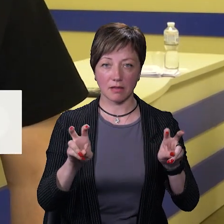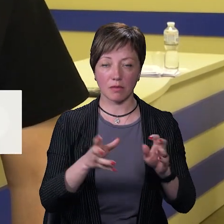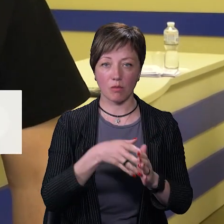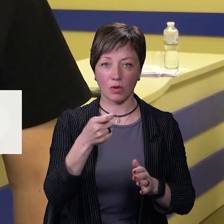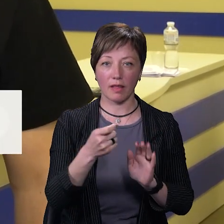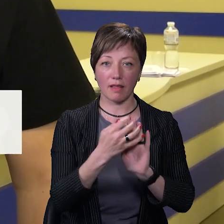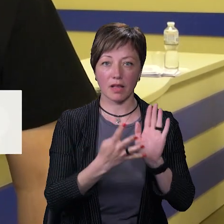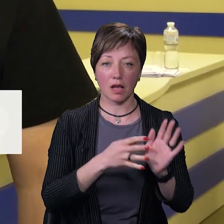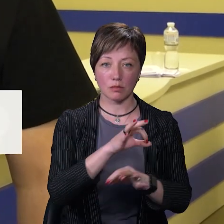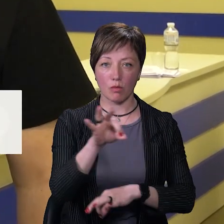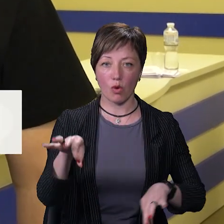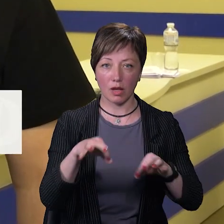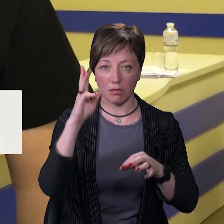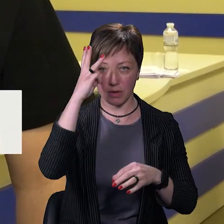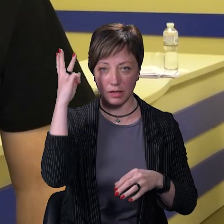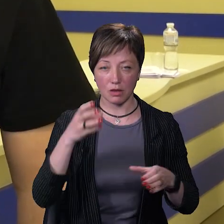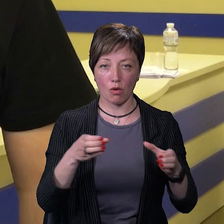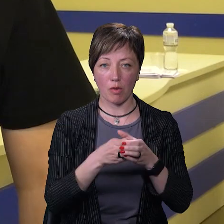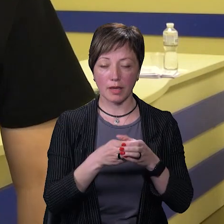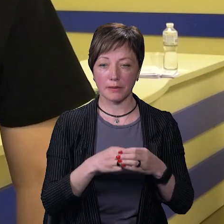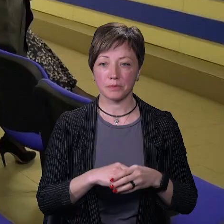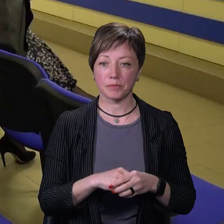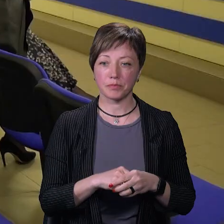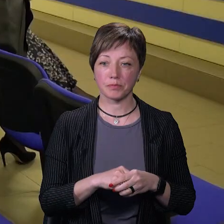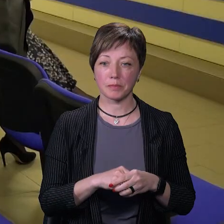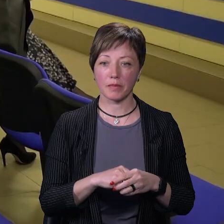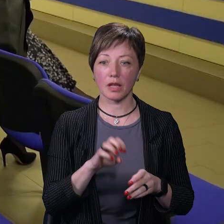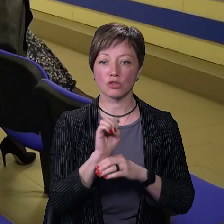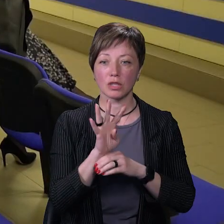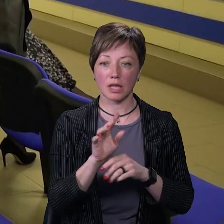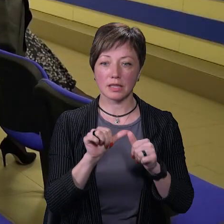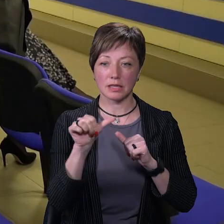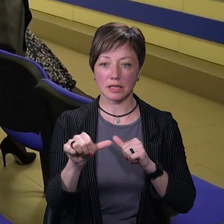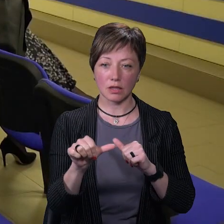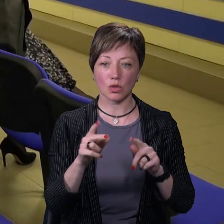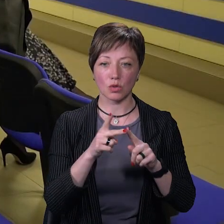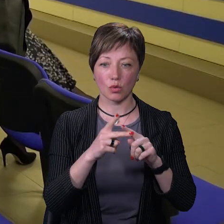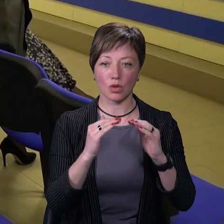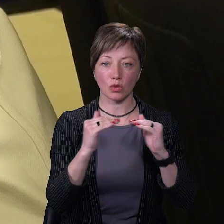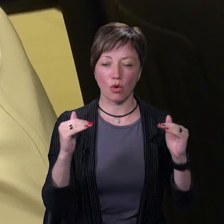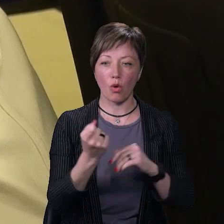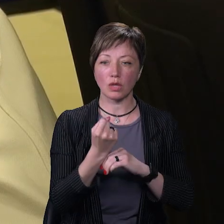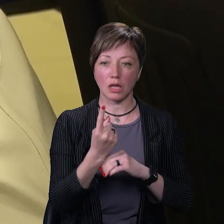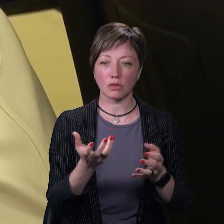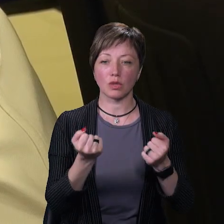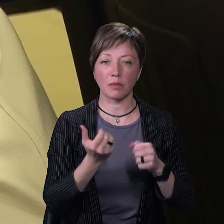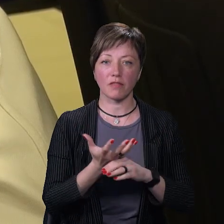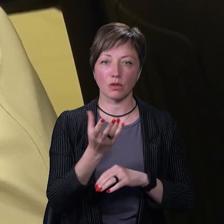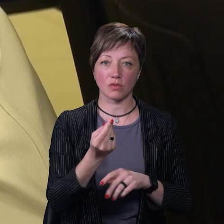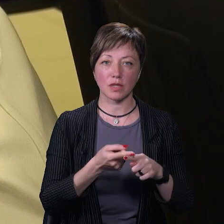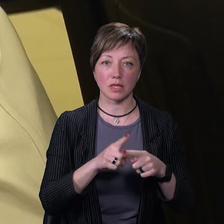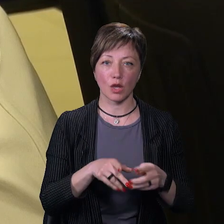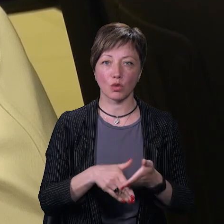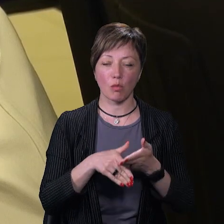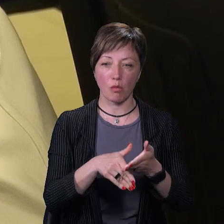19 проєктів в Хмельницькій територіальній громаді, 14 з них пройшло до другого туру. 11 отримують фінансування, й